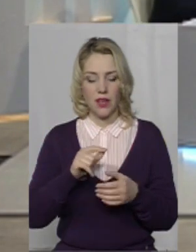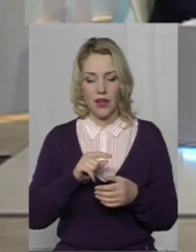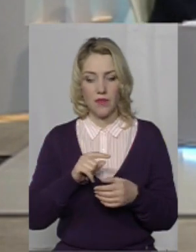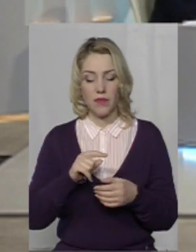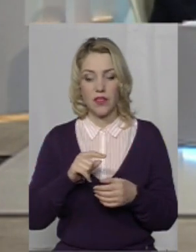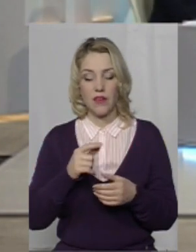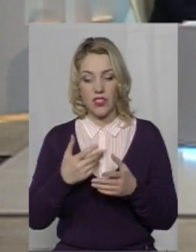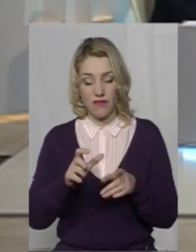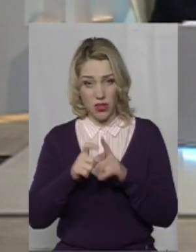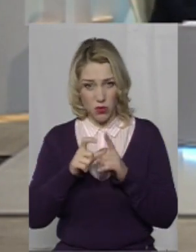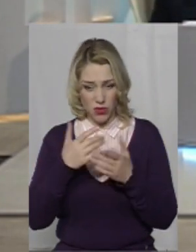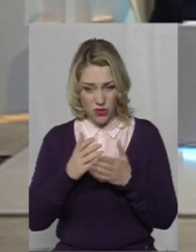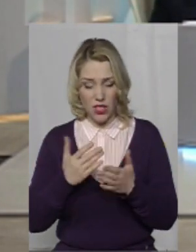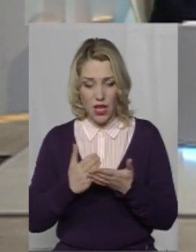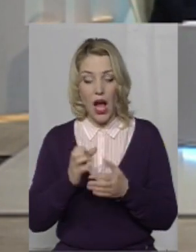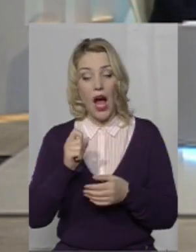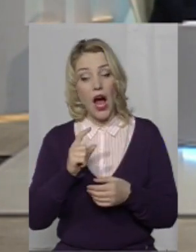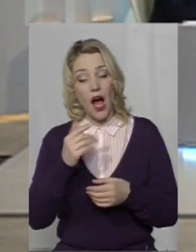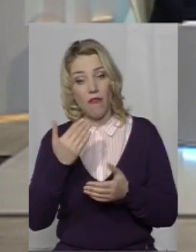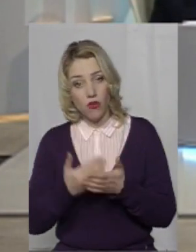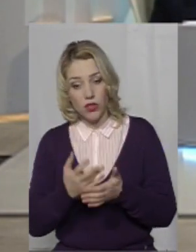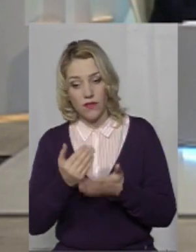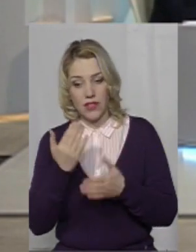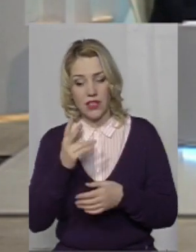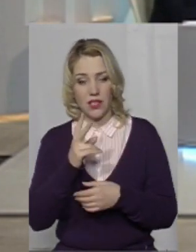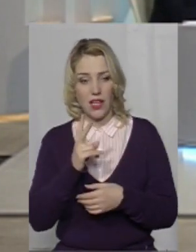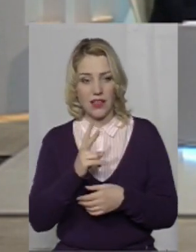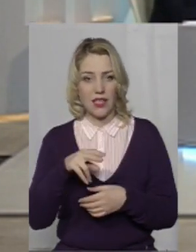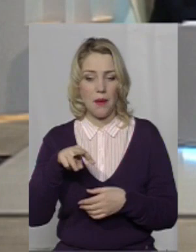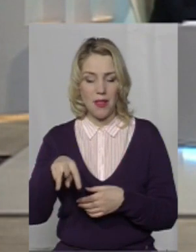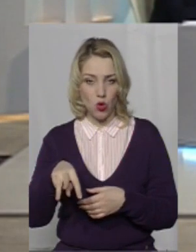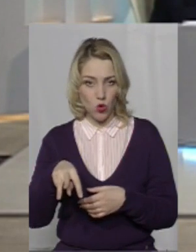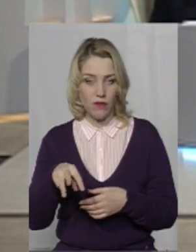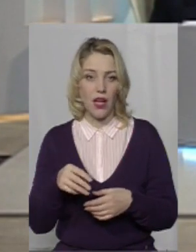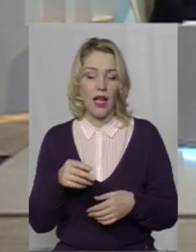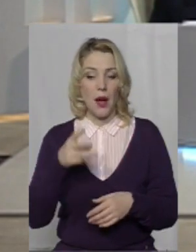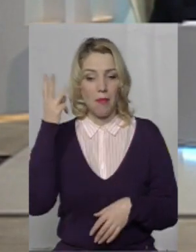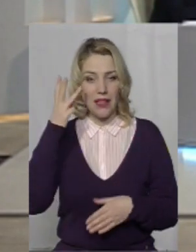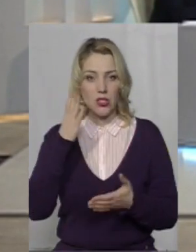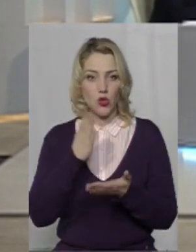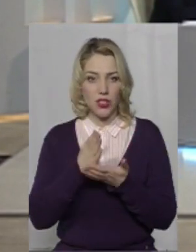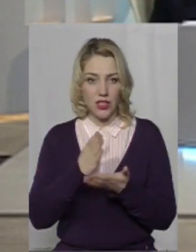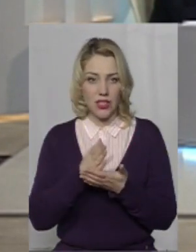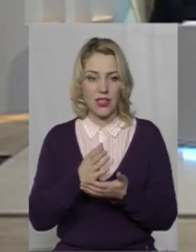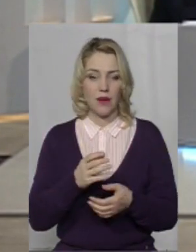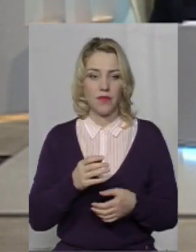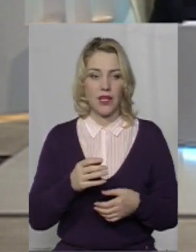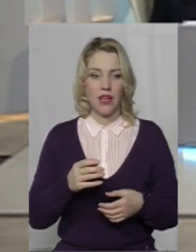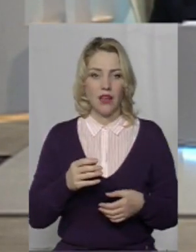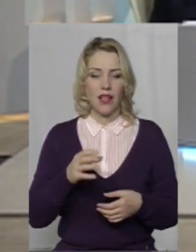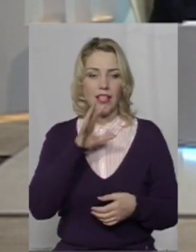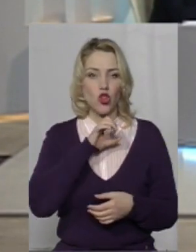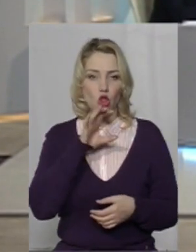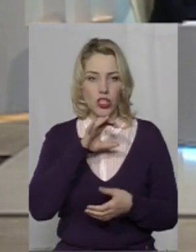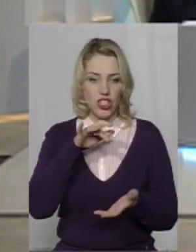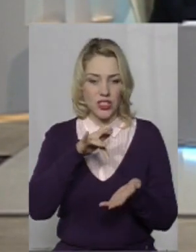тож на них зупинятись не будемо. А от маємо питання від Катерини Метронової. У Хмельницькому діє потужний кінологічний центр.